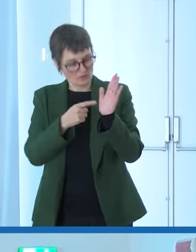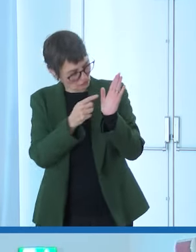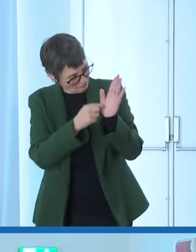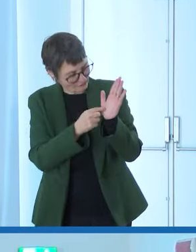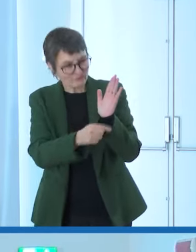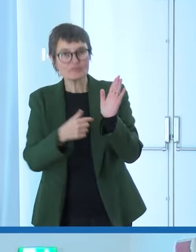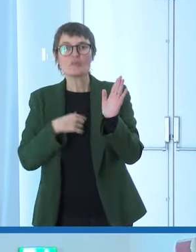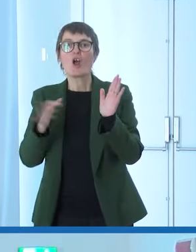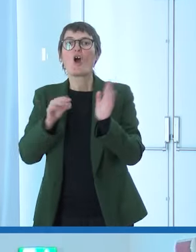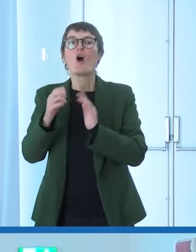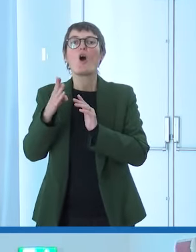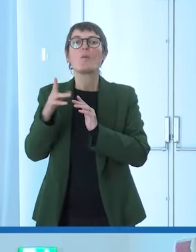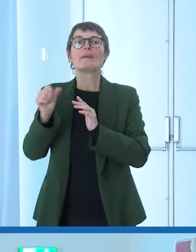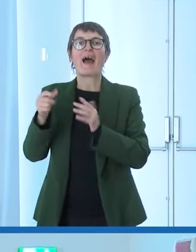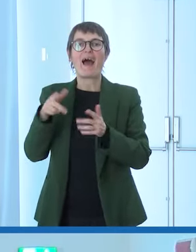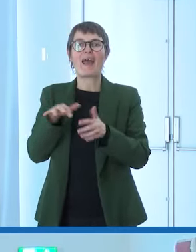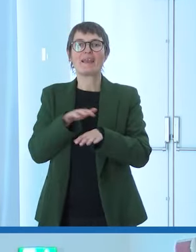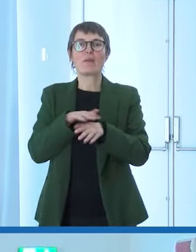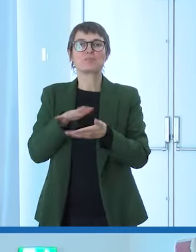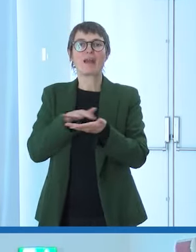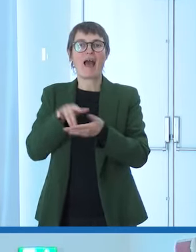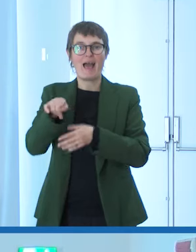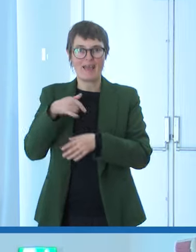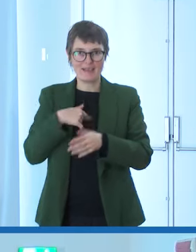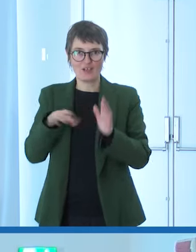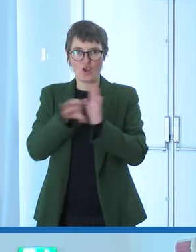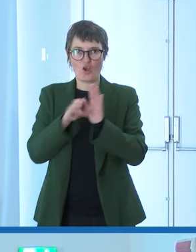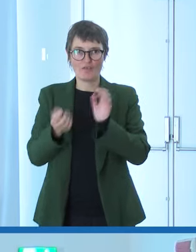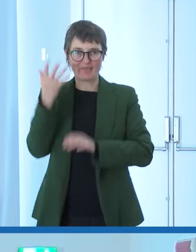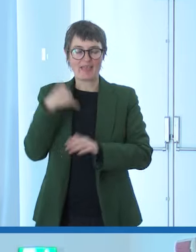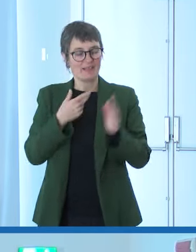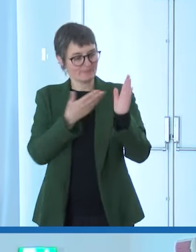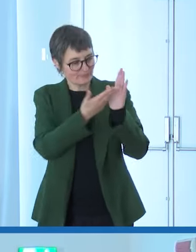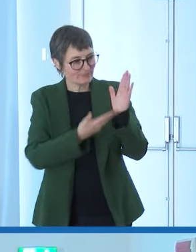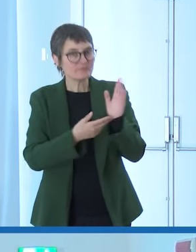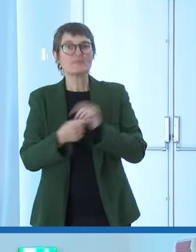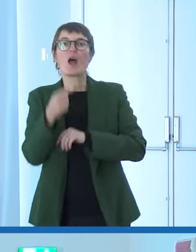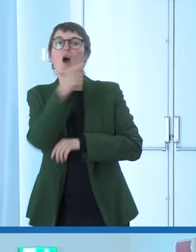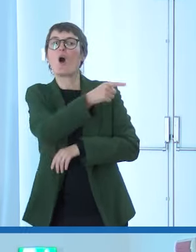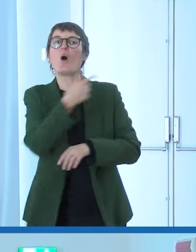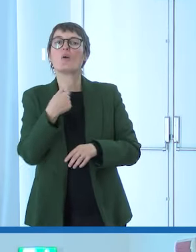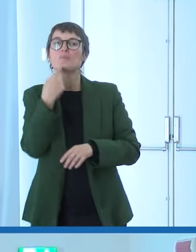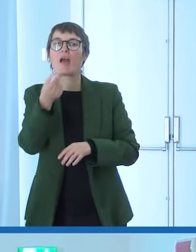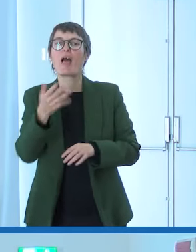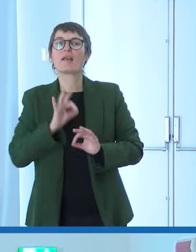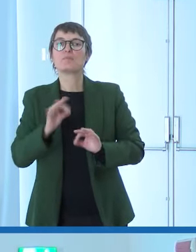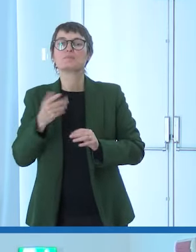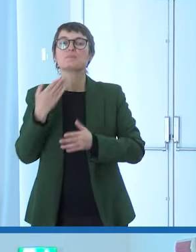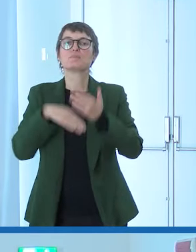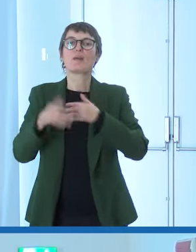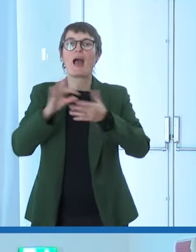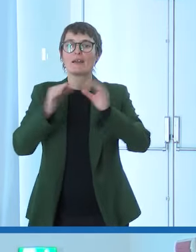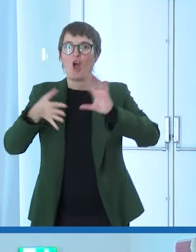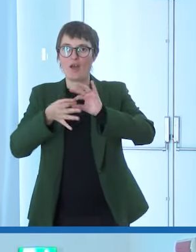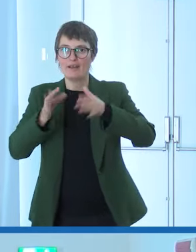il codice per far vedere i ciechi lui mi ha tagliato la cosa delle varie olimpiadi perché a livello di comunicazione quindi la prossima